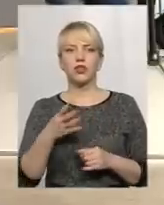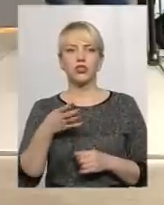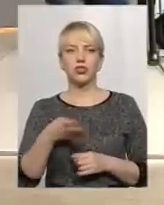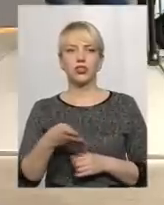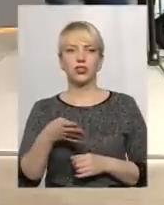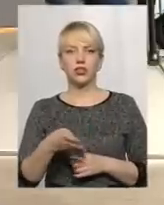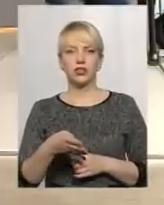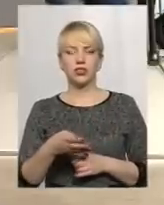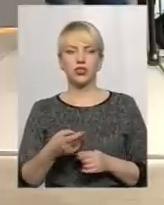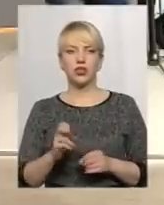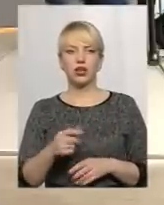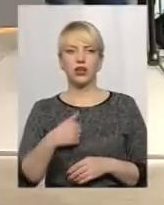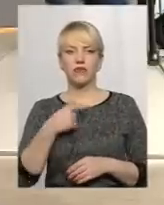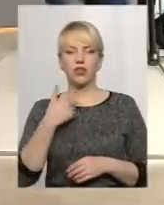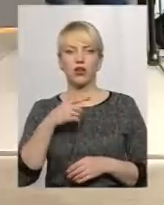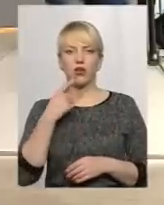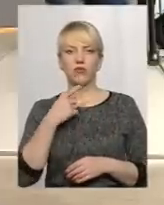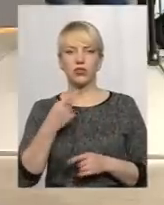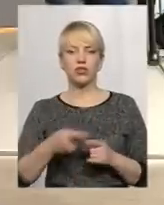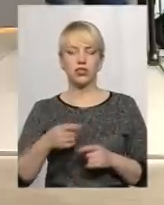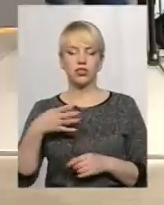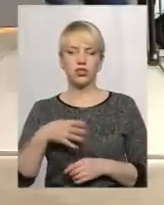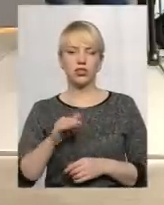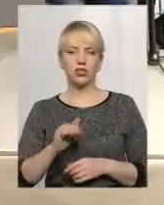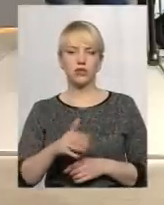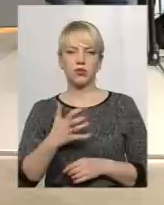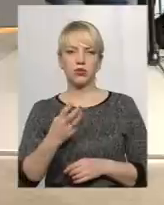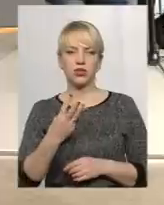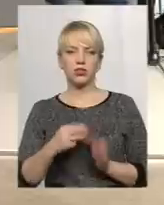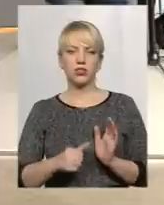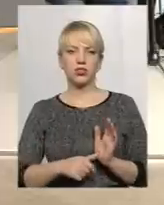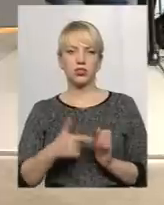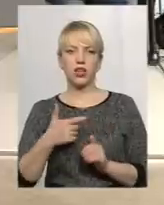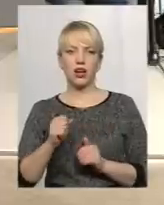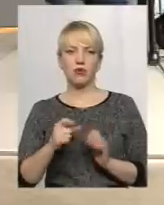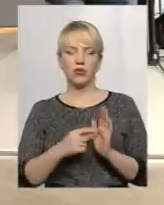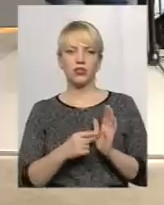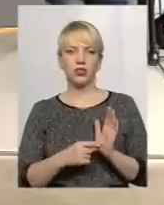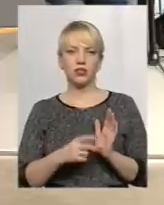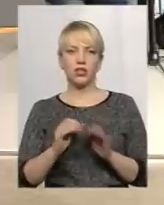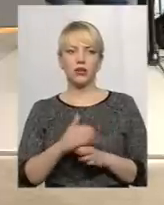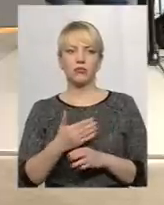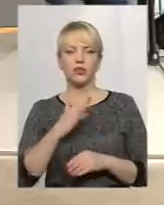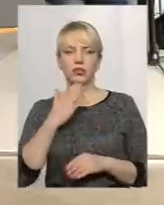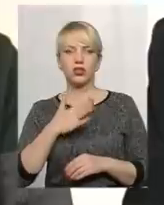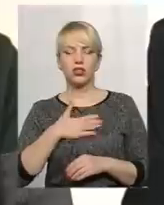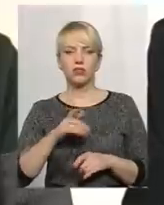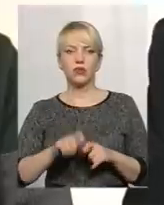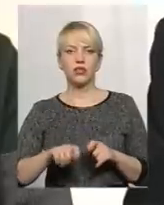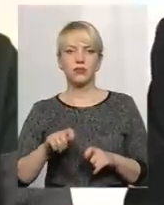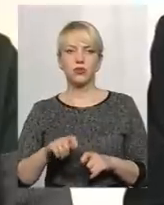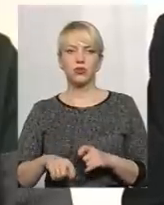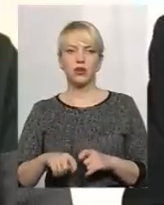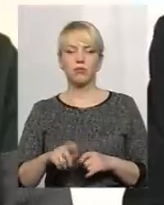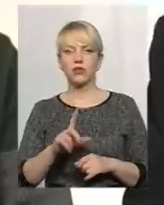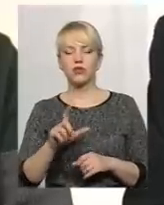як я наголошую, це вже буде 4 тисячі 536 гектарів, розділена між нашими інспекторами з